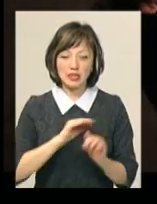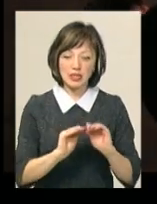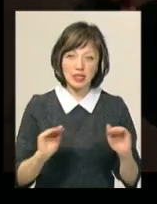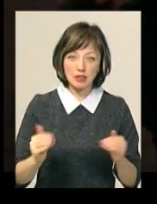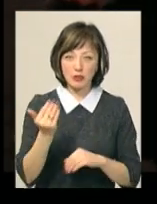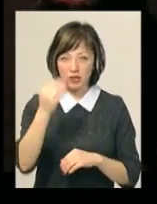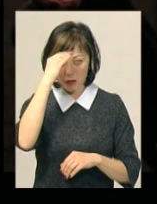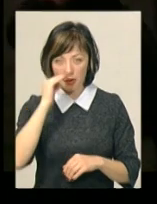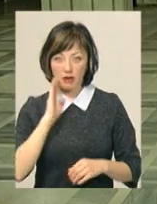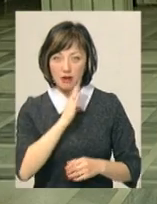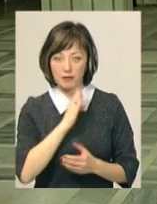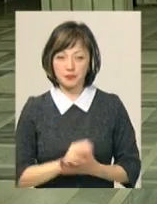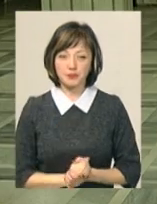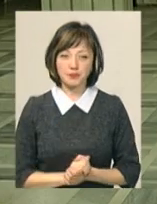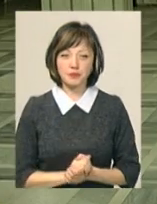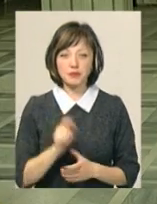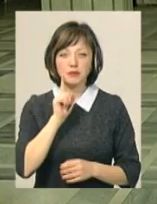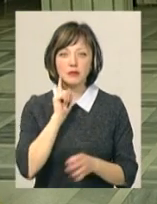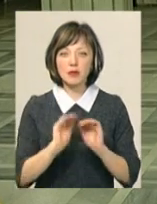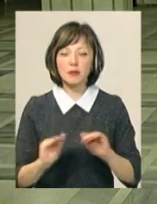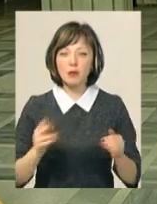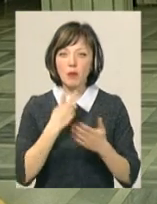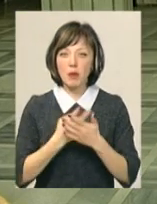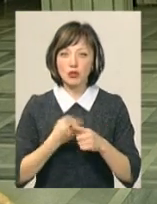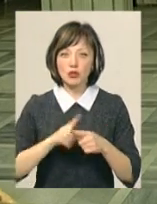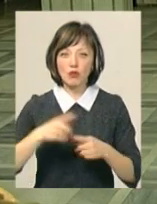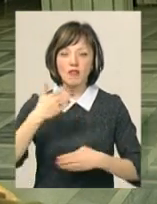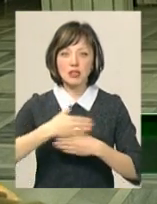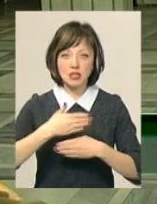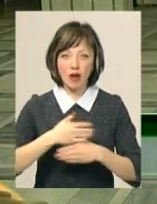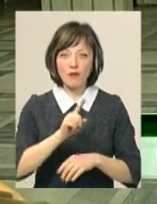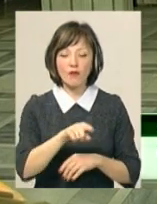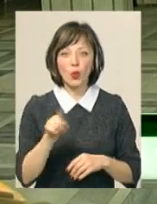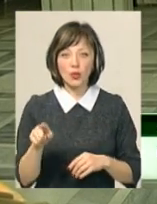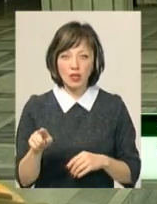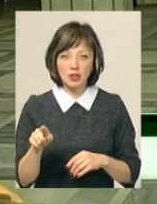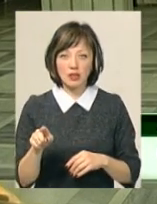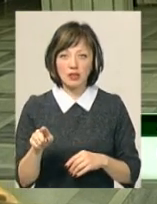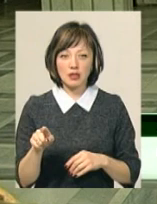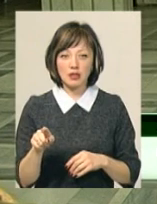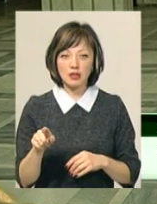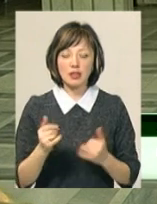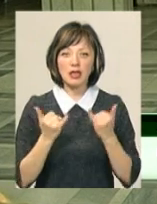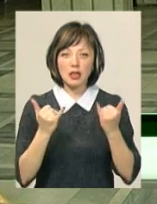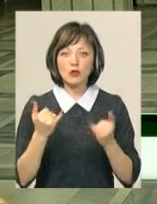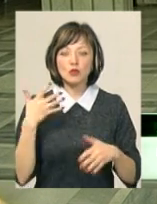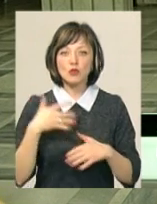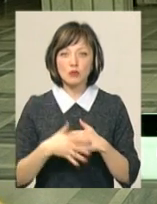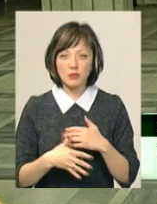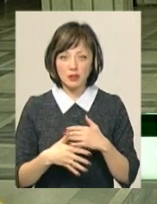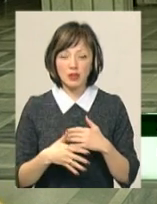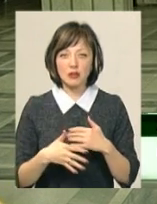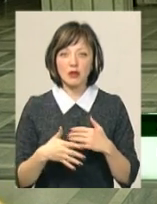дітям, і їхнім батькам. Підлітки, які побачать цю виставу, для них зрозумілі